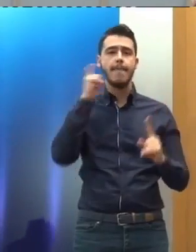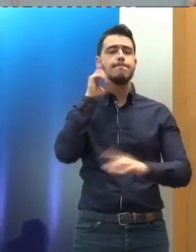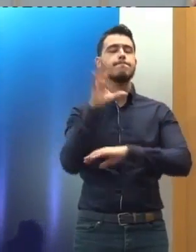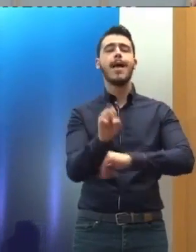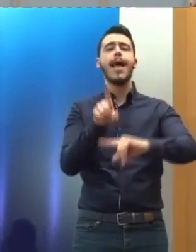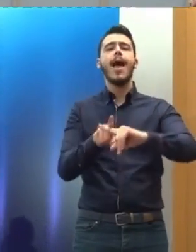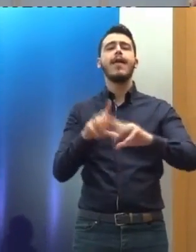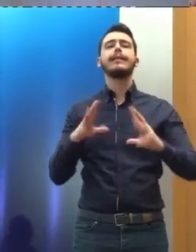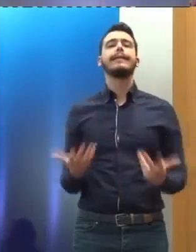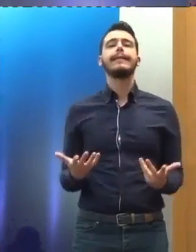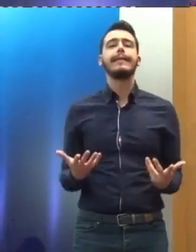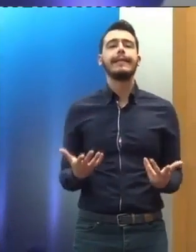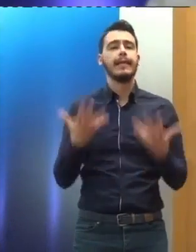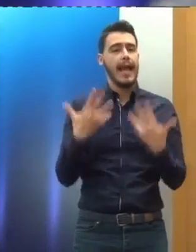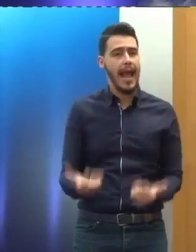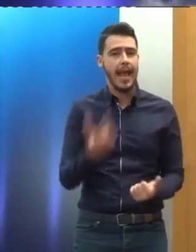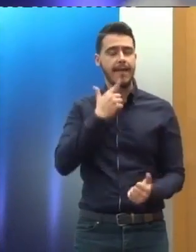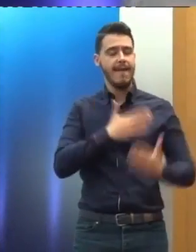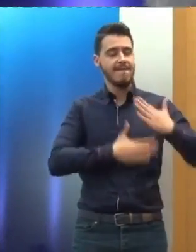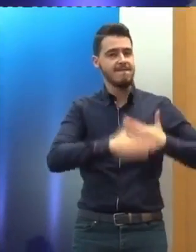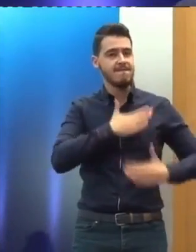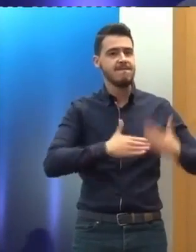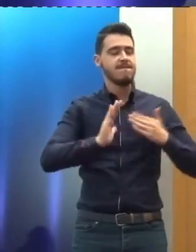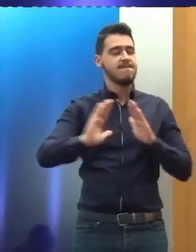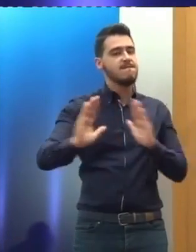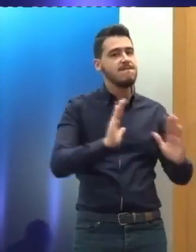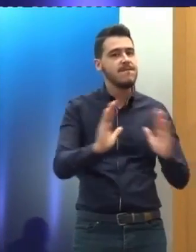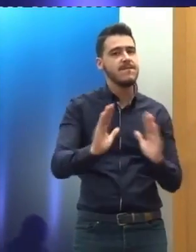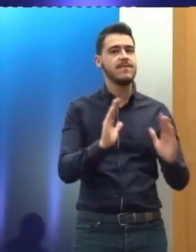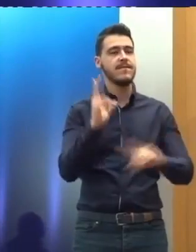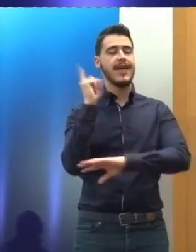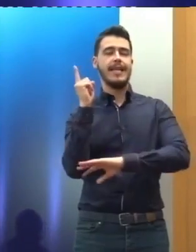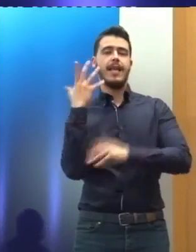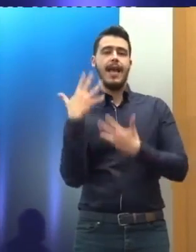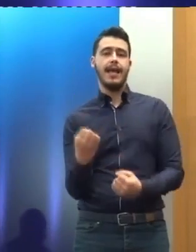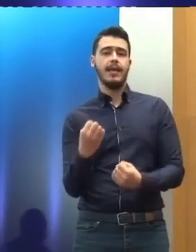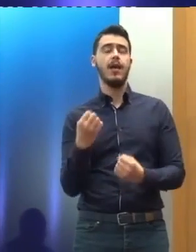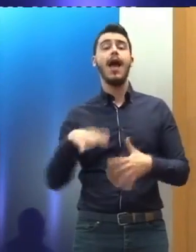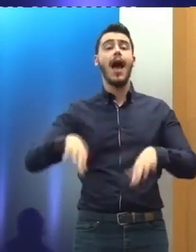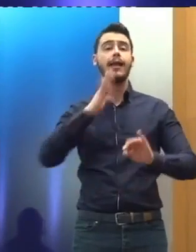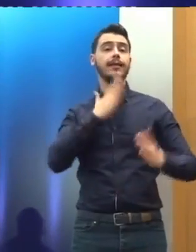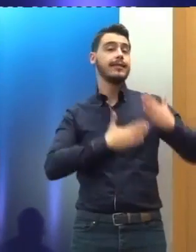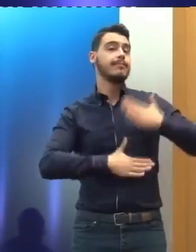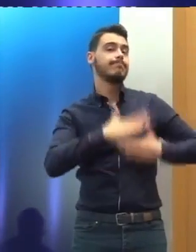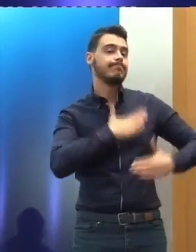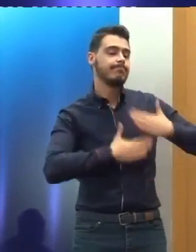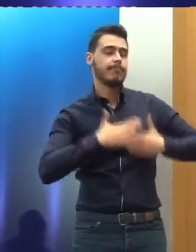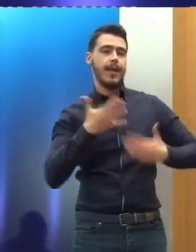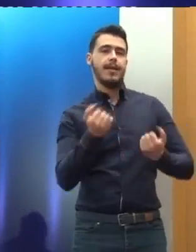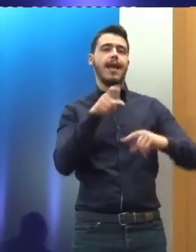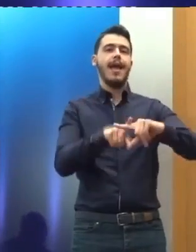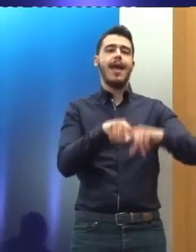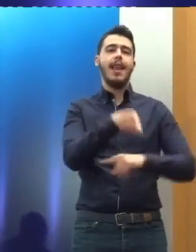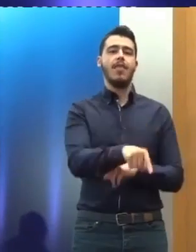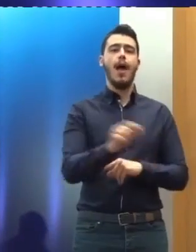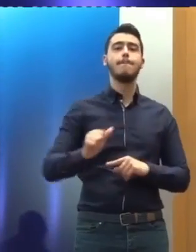Συμπάθεια, κατανόηση και κριτική. Να ξεκινήσω πρώτα από τη συμπάθεια. Η προκαταρκτική εικόνα για